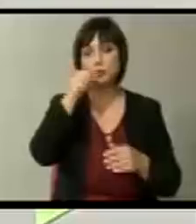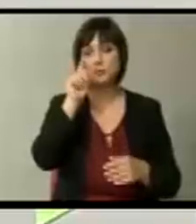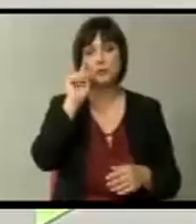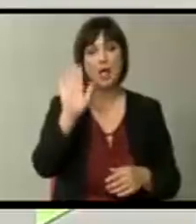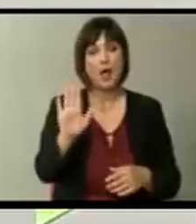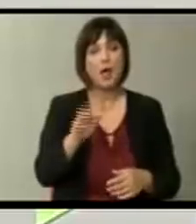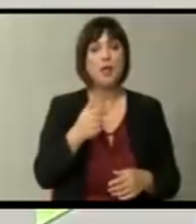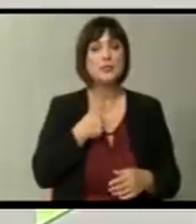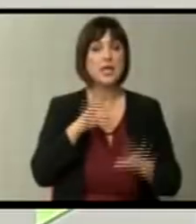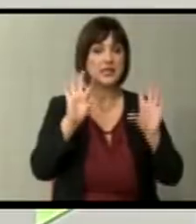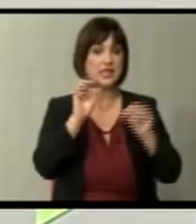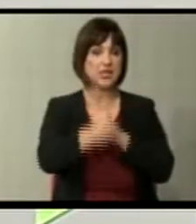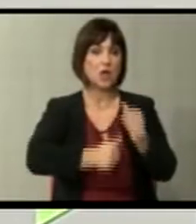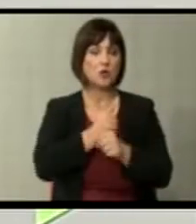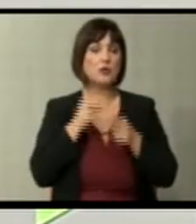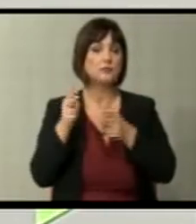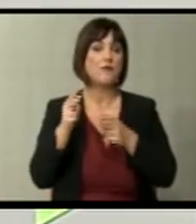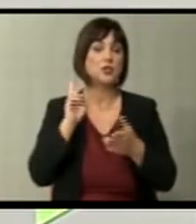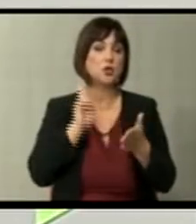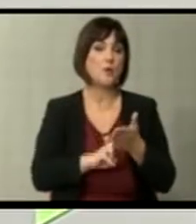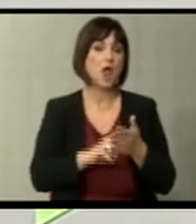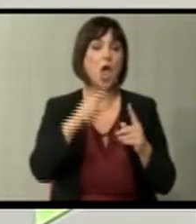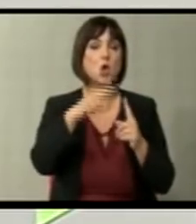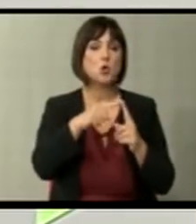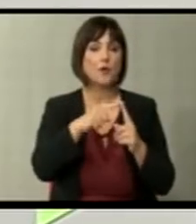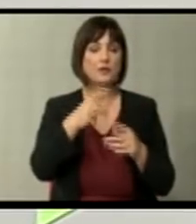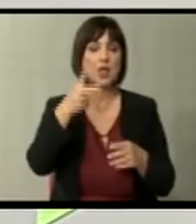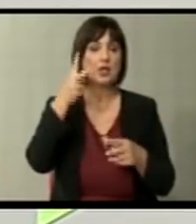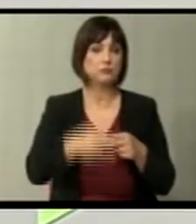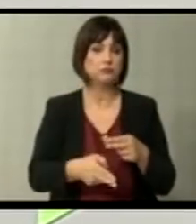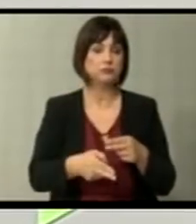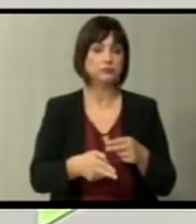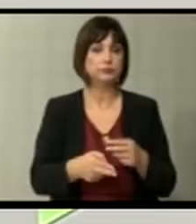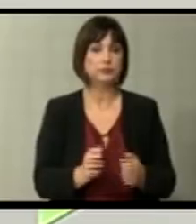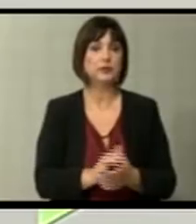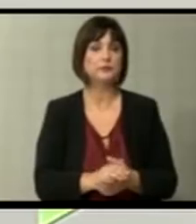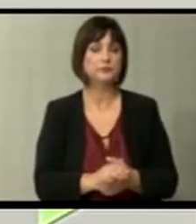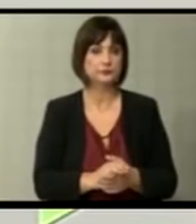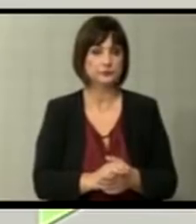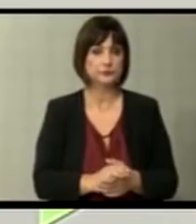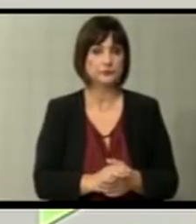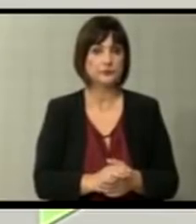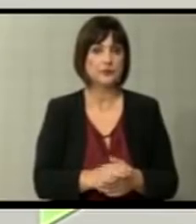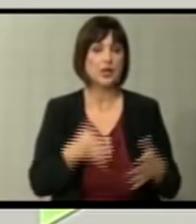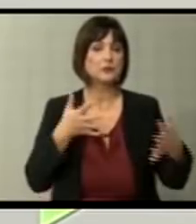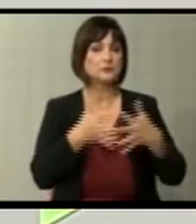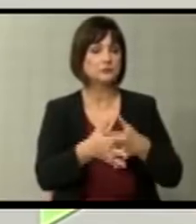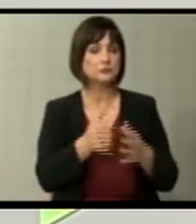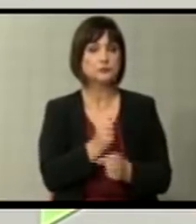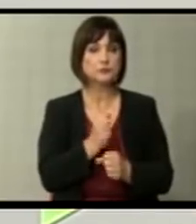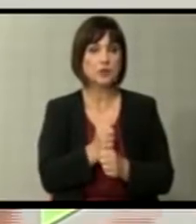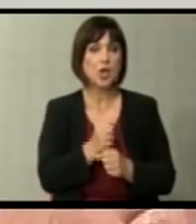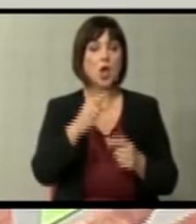Па ние 10 години го обвинуваме со право Грујевски ги блокира интеграцијските процеси